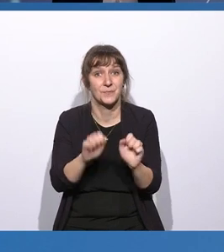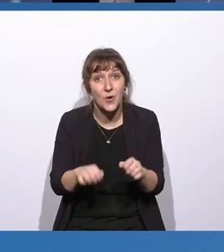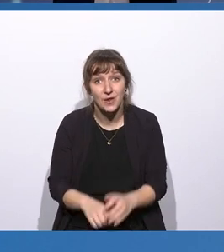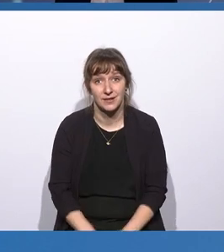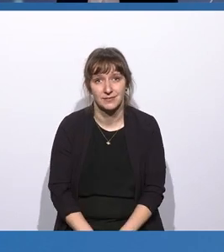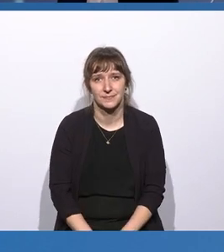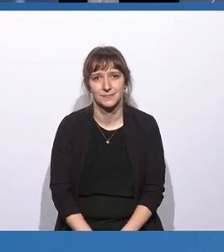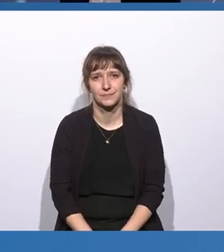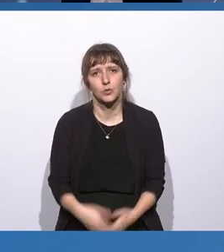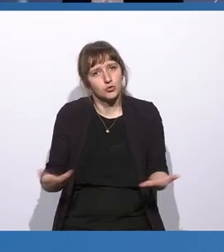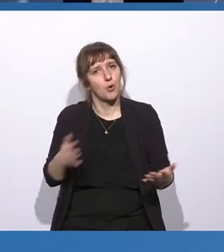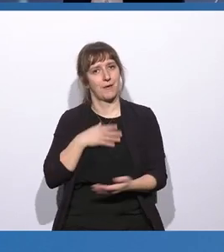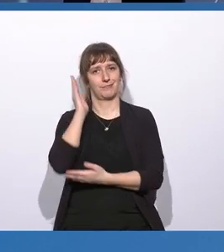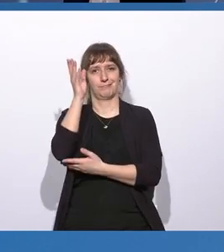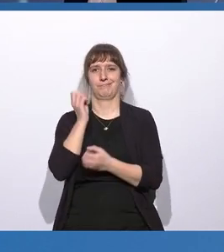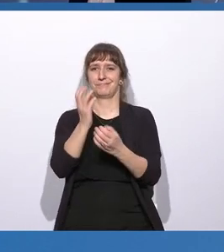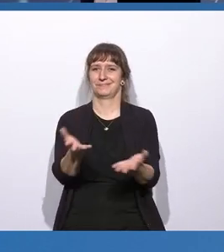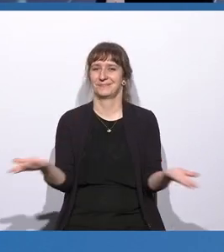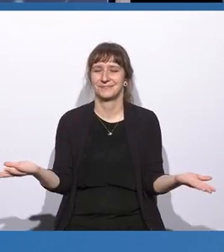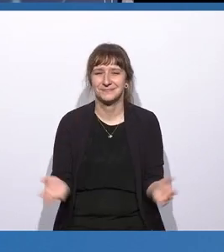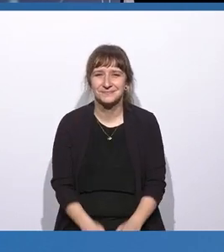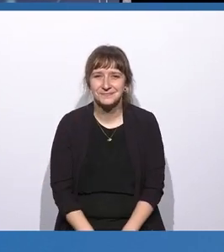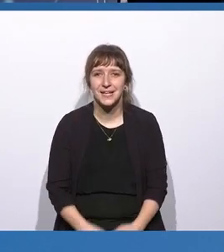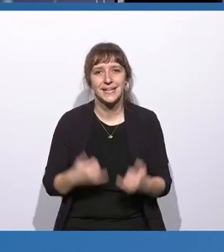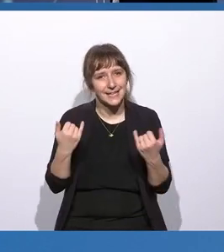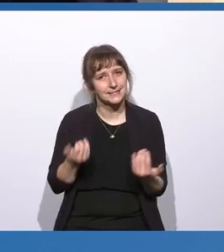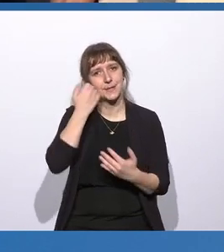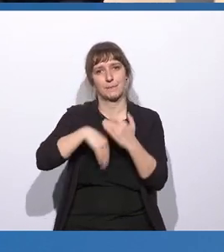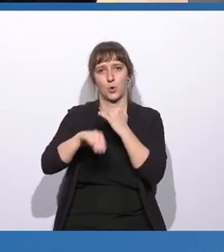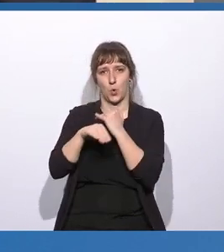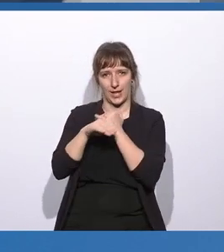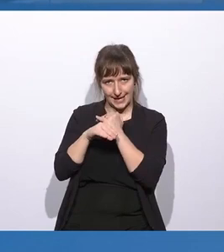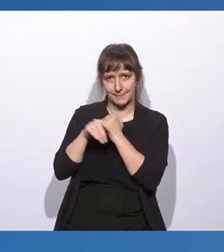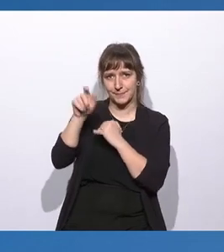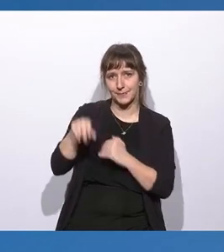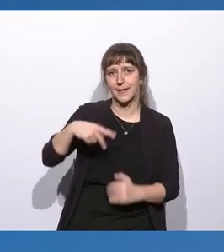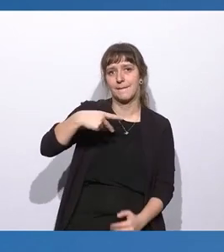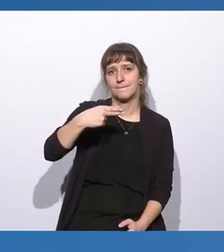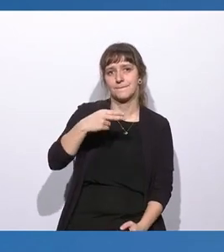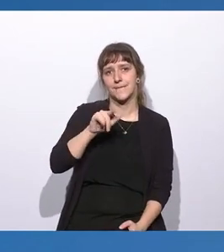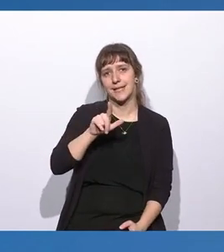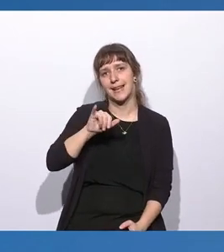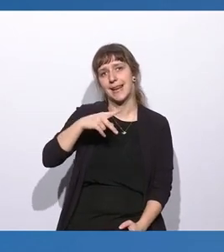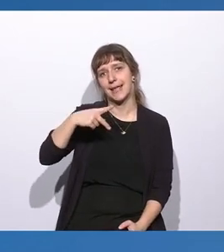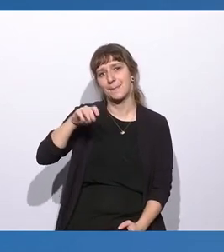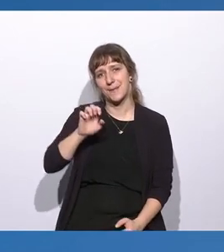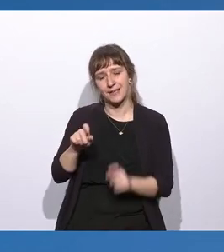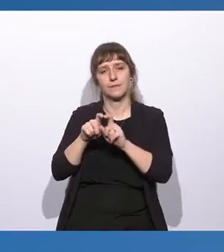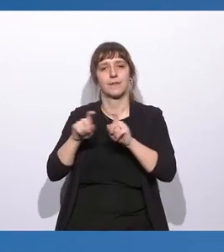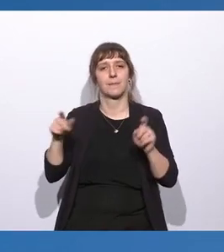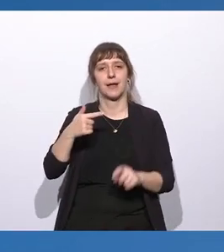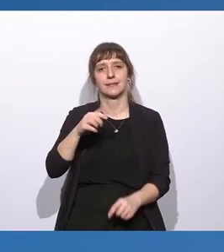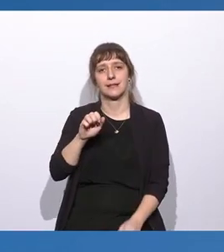Das war mein Pitch und ich würde jetzt an unseren lieben Kollegen Philippe von Telefonica überleiten, der ein